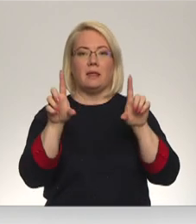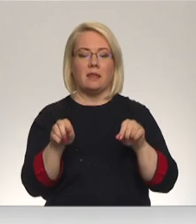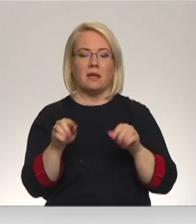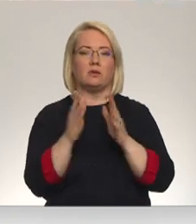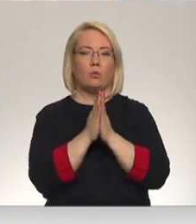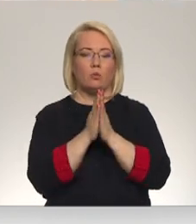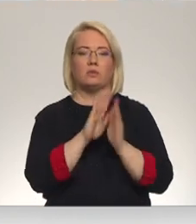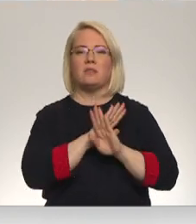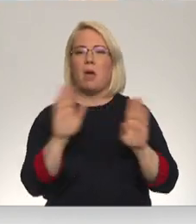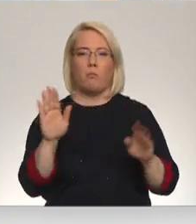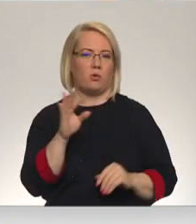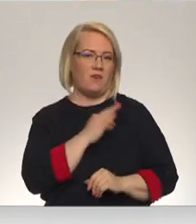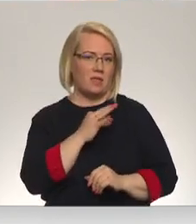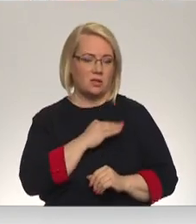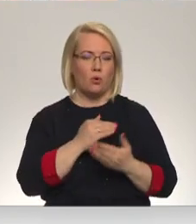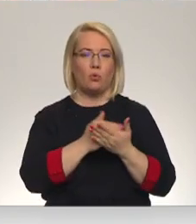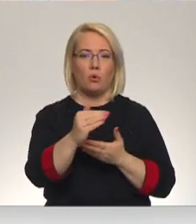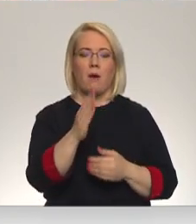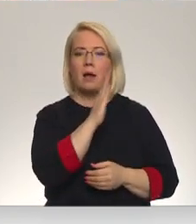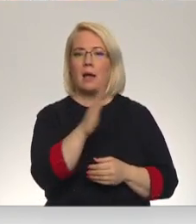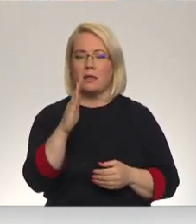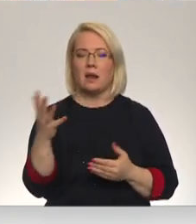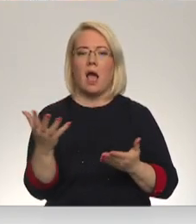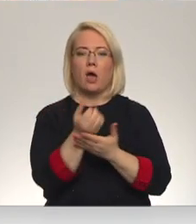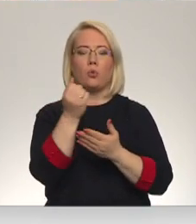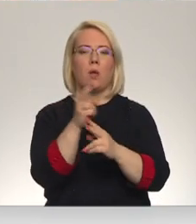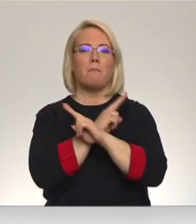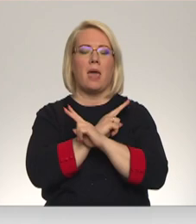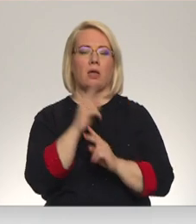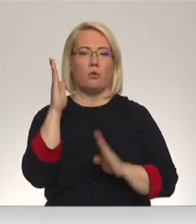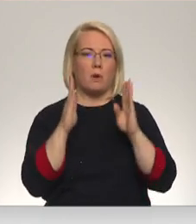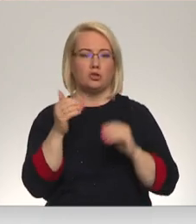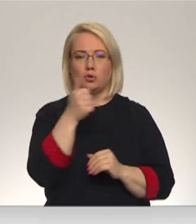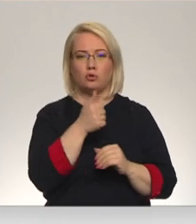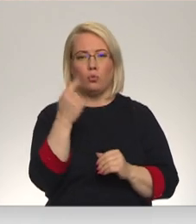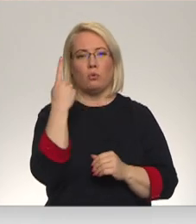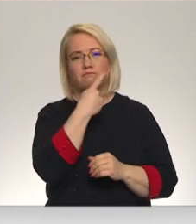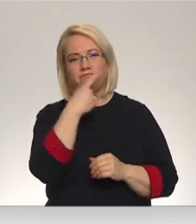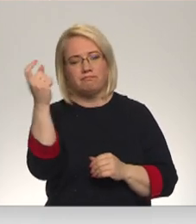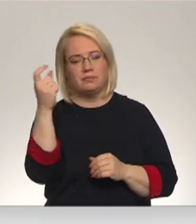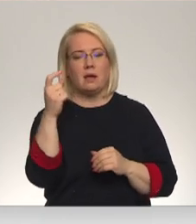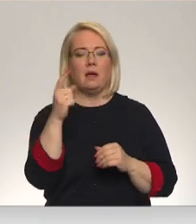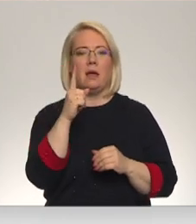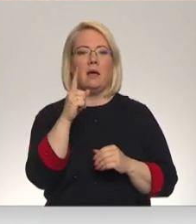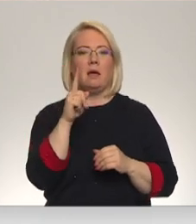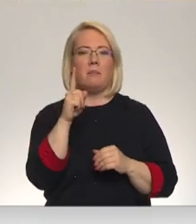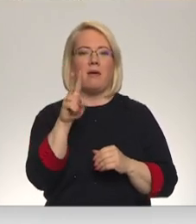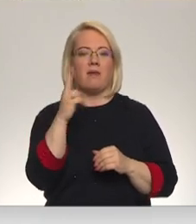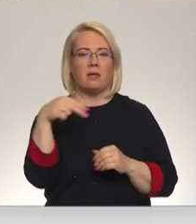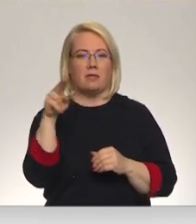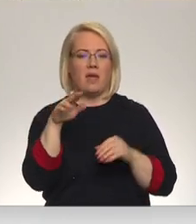vienaldzīgiem un arī turpmāk ik vienu, kurš atrod beigtu meža cūku, ziņot par to PVD vai vietējā pašvaldībā.